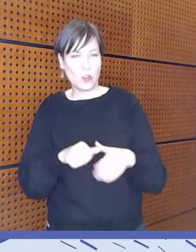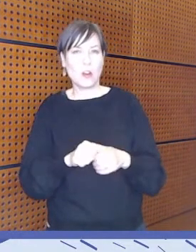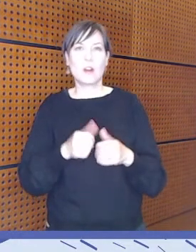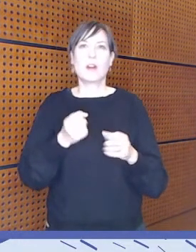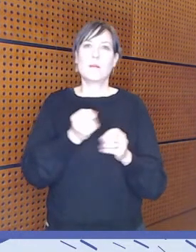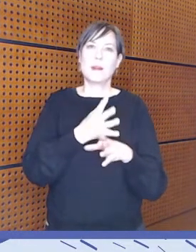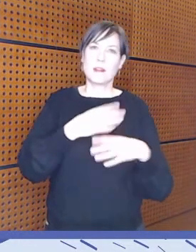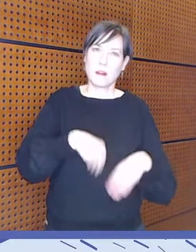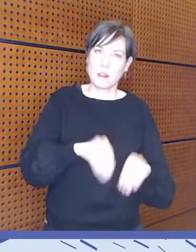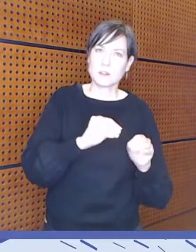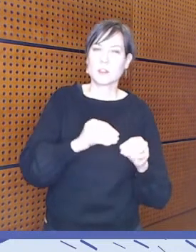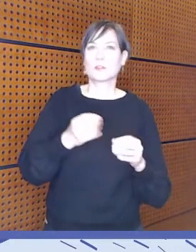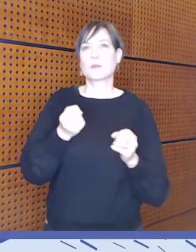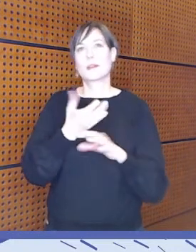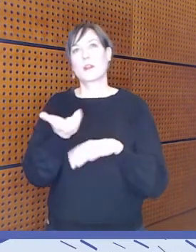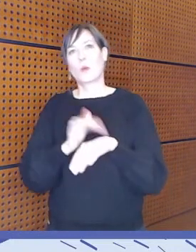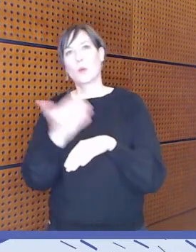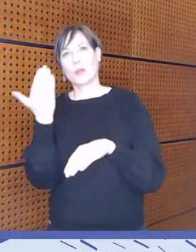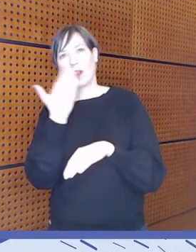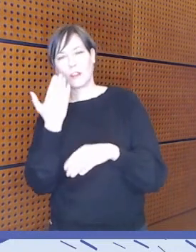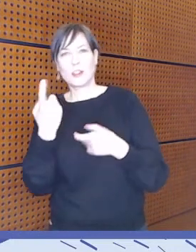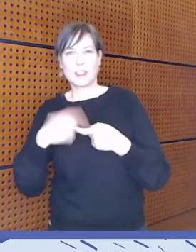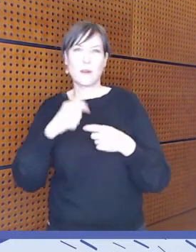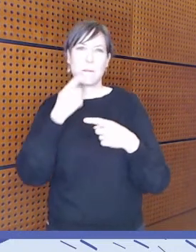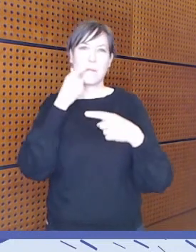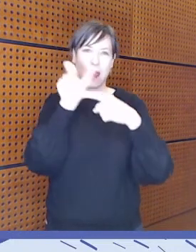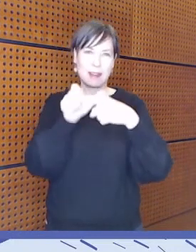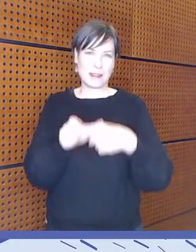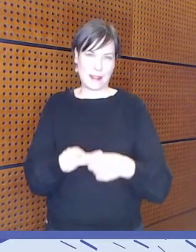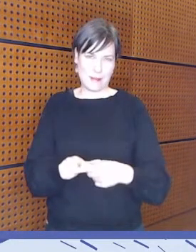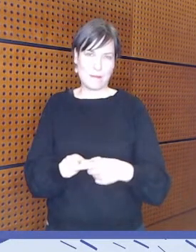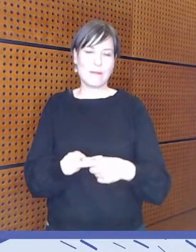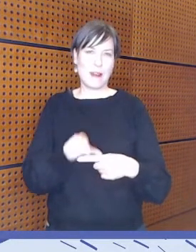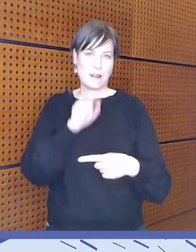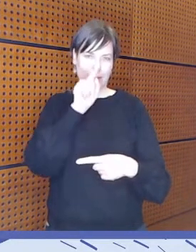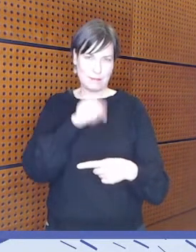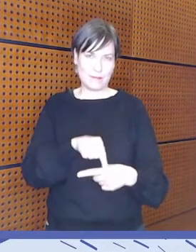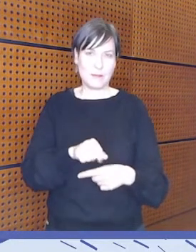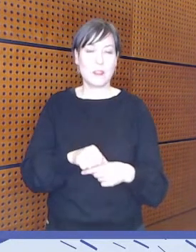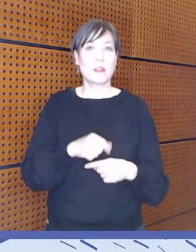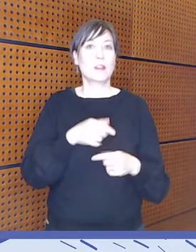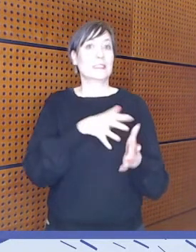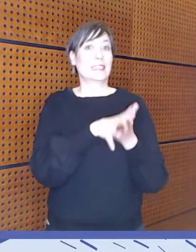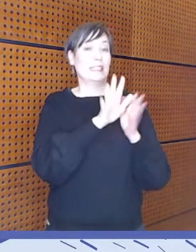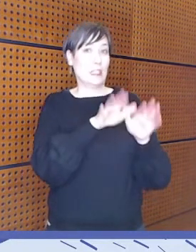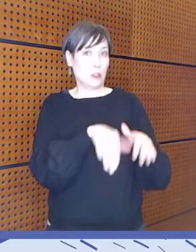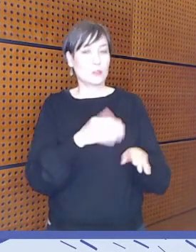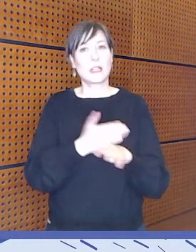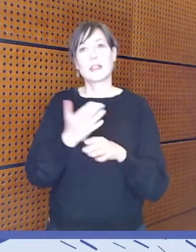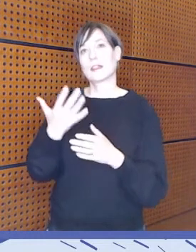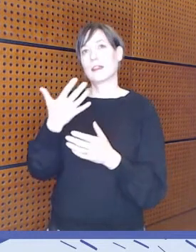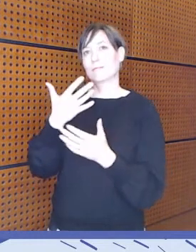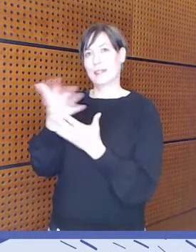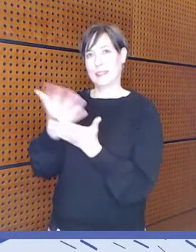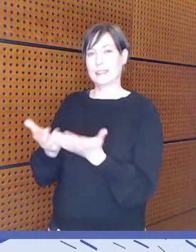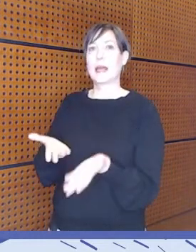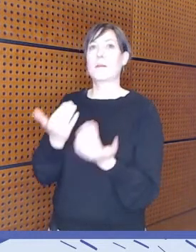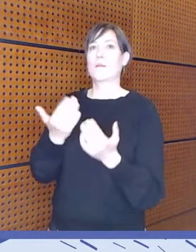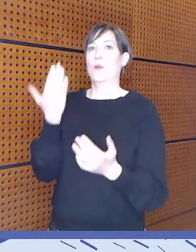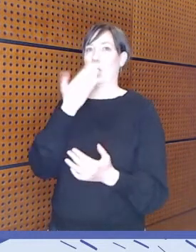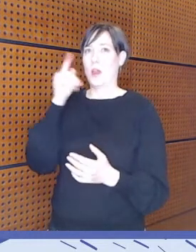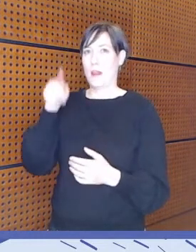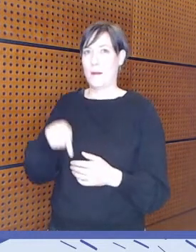medialukutaitoihin liittyviä määritelmiä, jotta on tavallaan helpompi sitten lukea sitä meidän julkaisua. Mutta tosiaan näistä löytyy, tähän